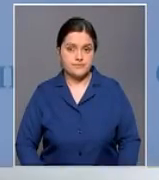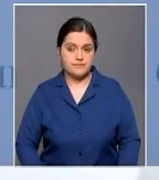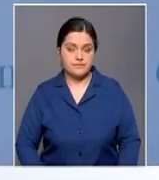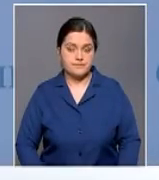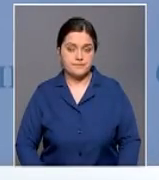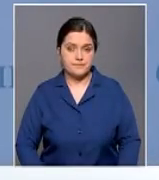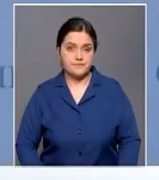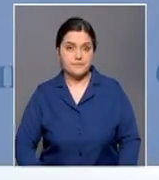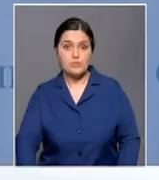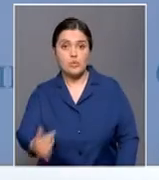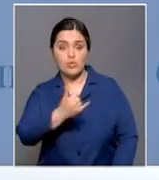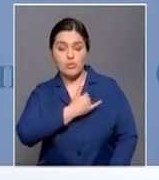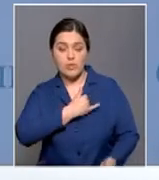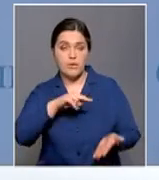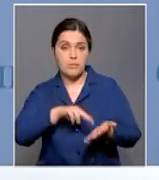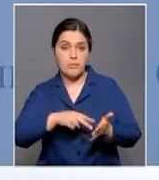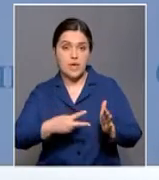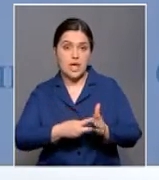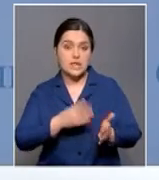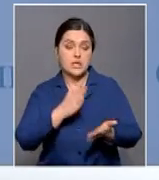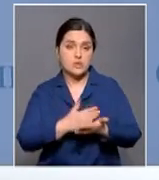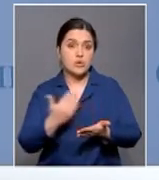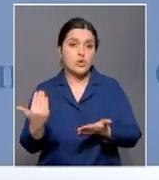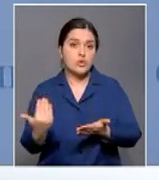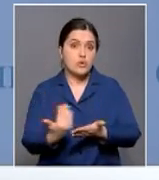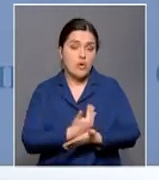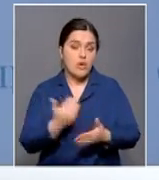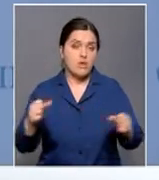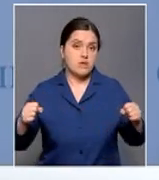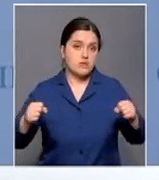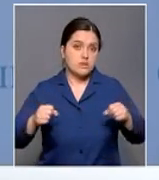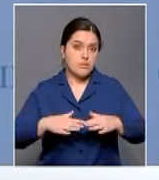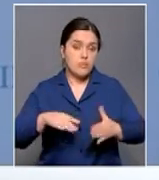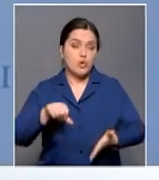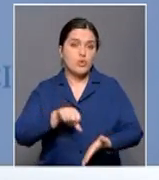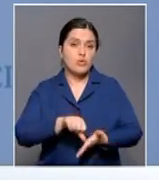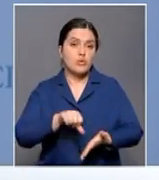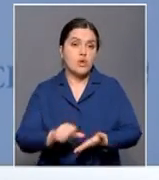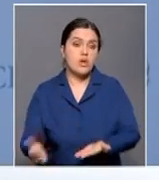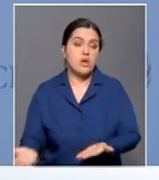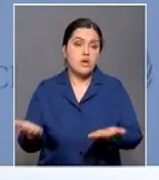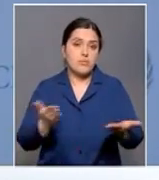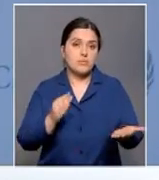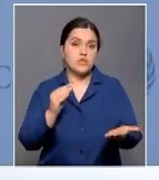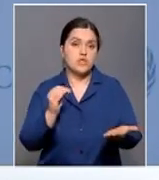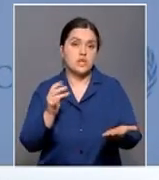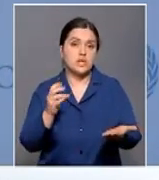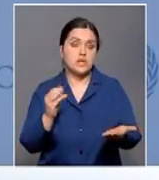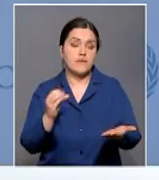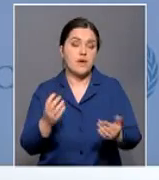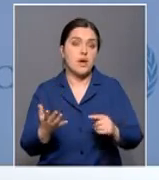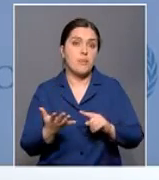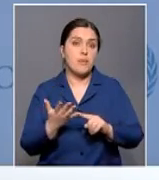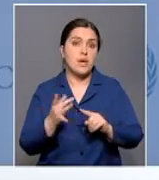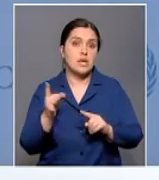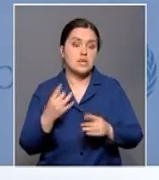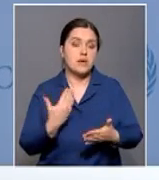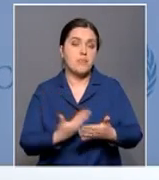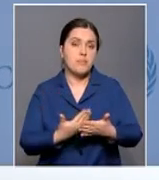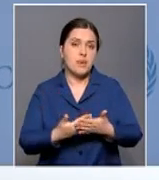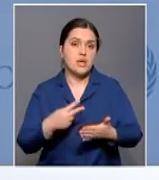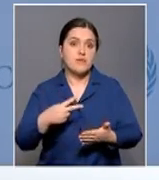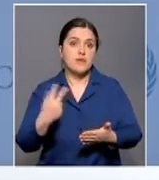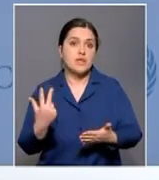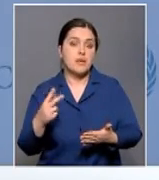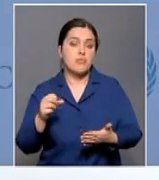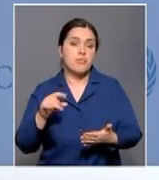Моя цель в настоящий момент снова собрать приглашенных участников переговоров в Женеве на пятый раунд, предположительно 23 марта.